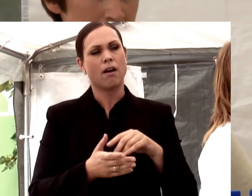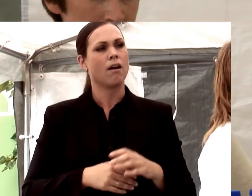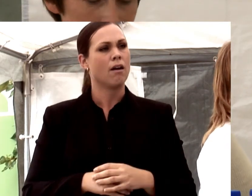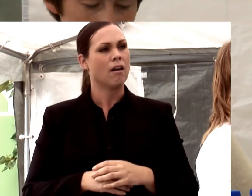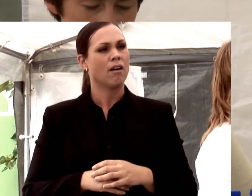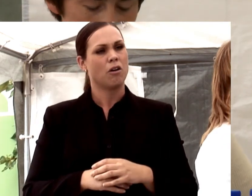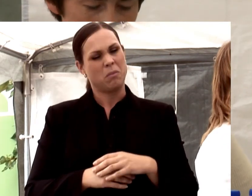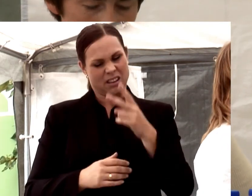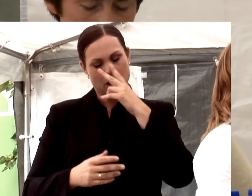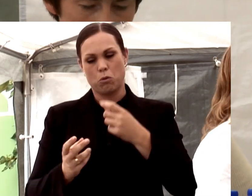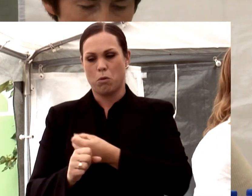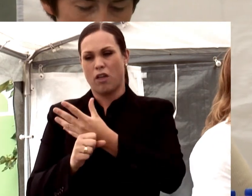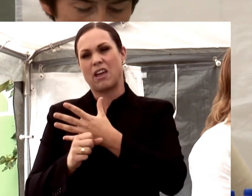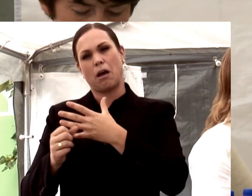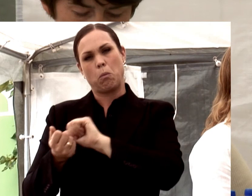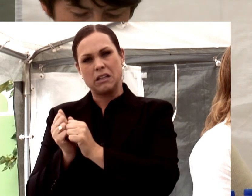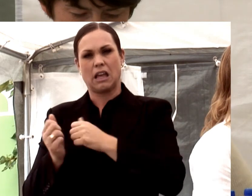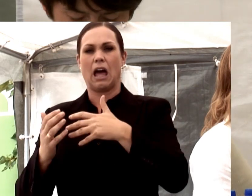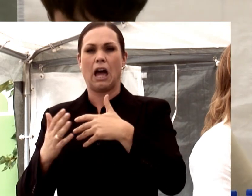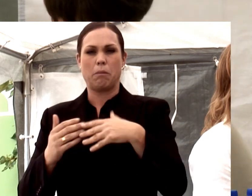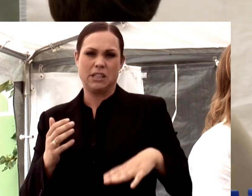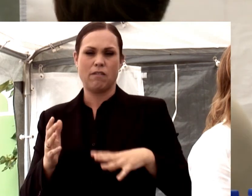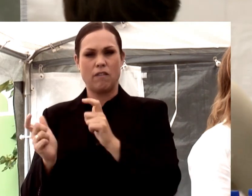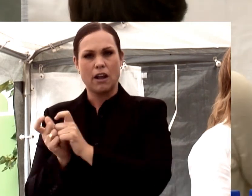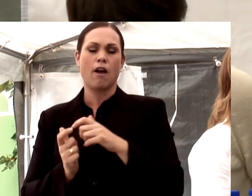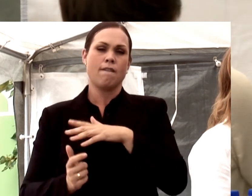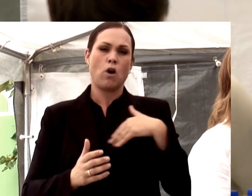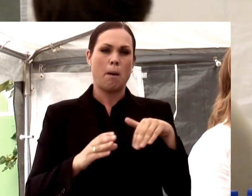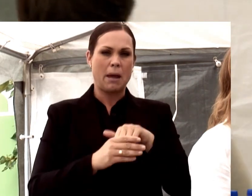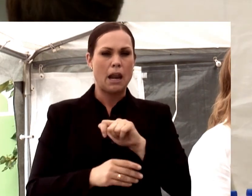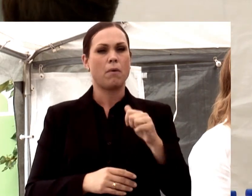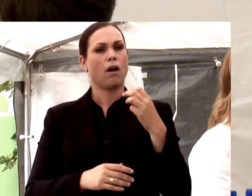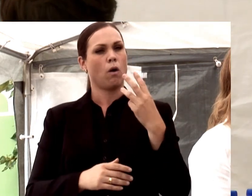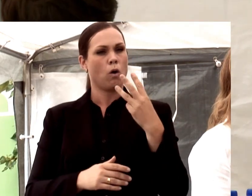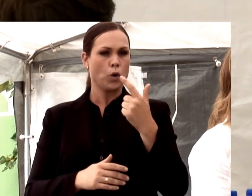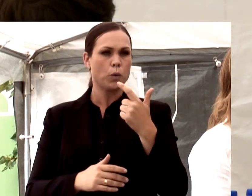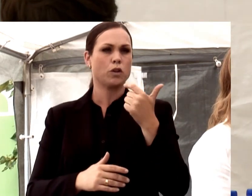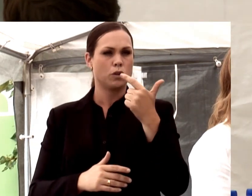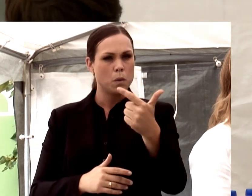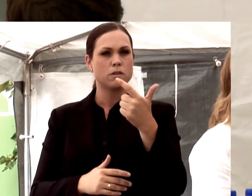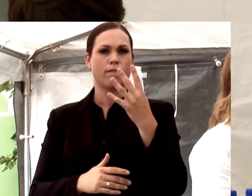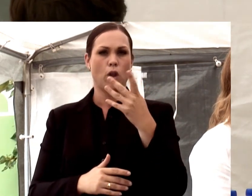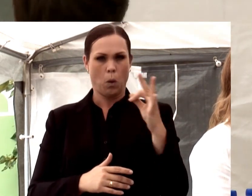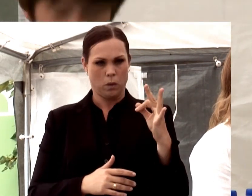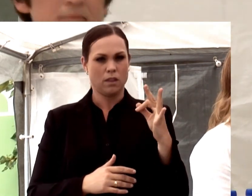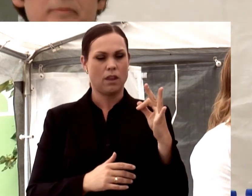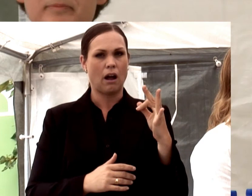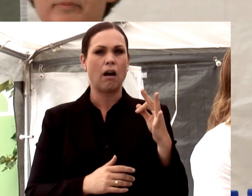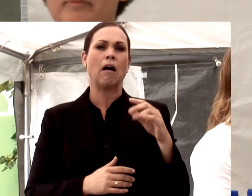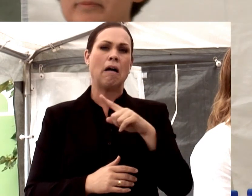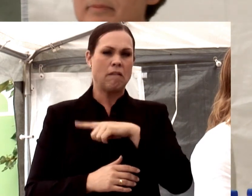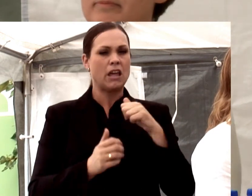mer politiska arbetsgivarföreningarna. Vi har 3 700 medlemmar, representerar ungefär 90 000